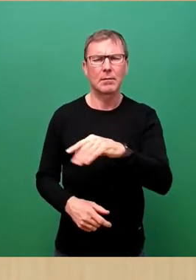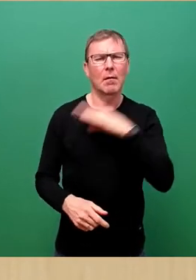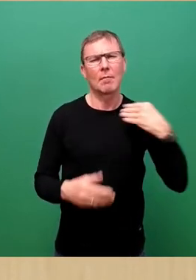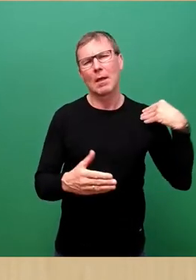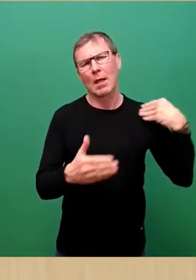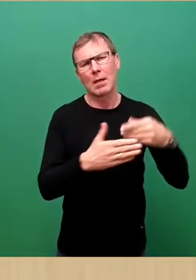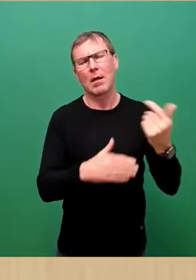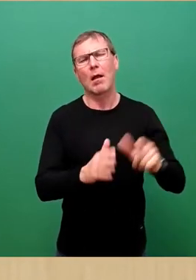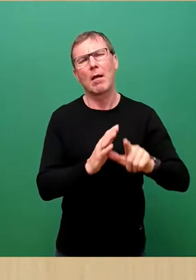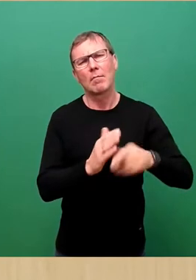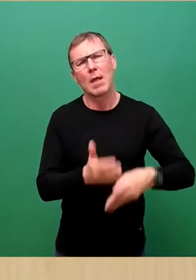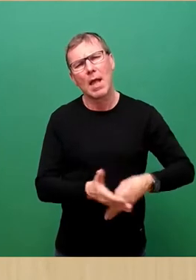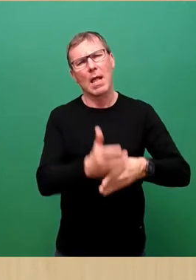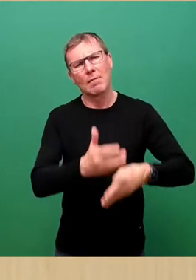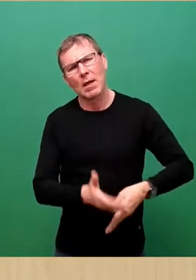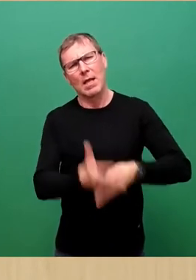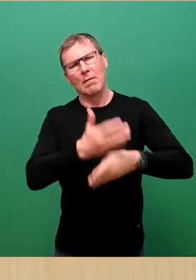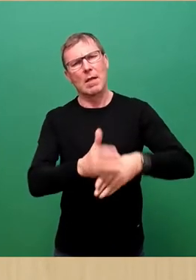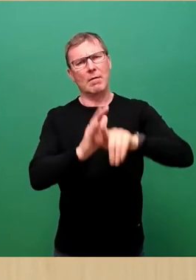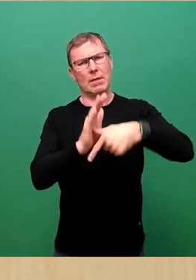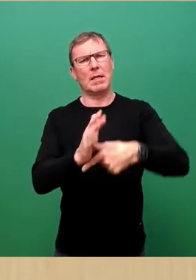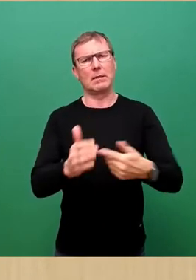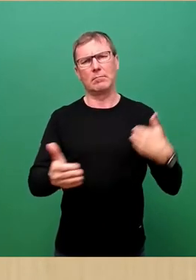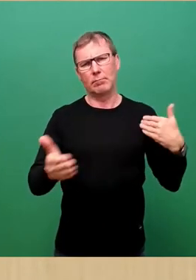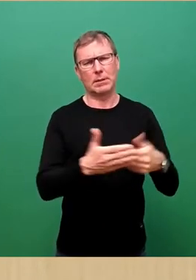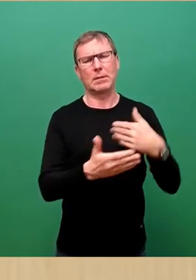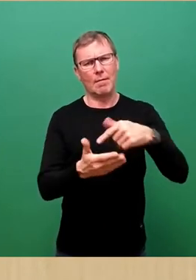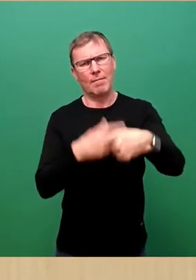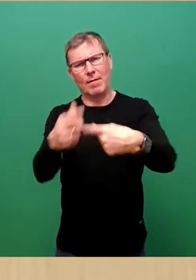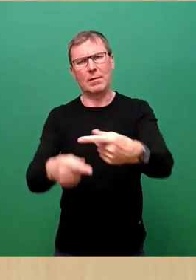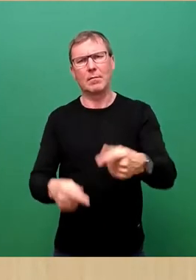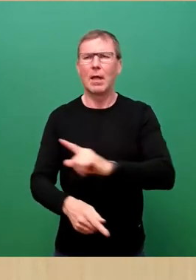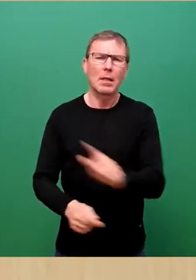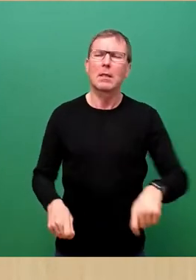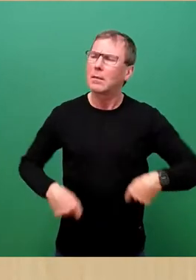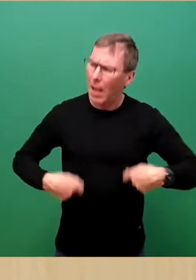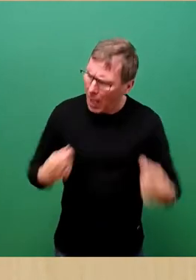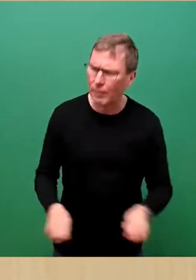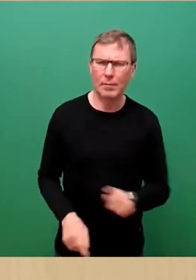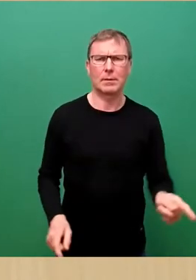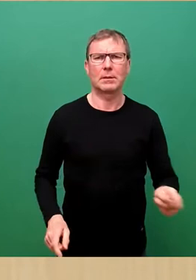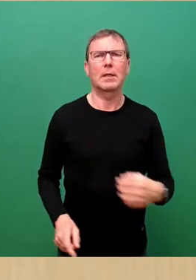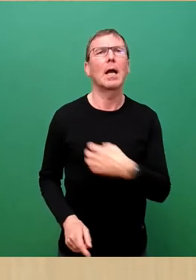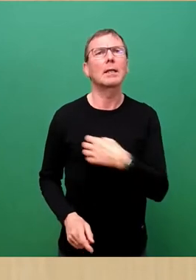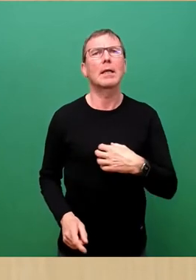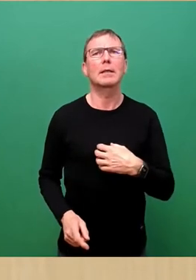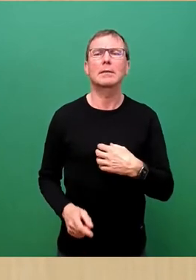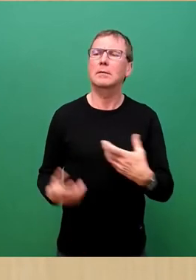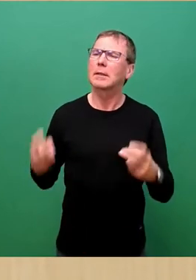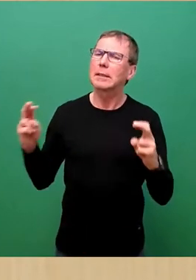geleistet haben und leisten, die nicht aufgegeben haben, Dresden zum sicheren Hafen zu machen.